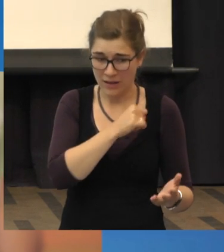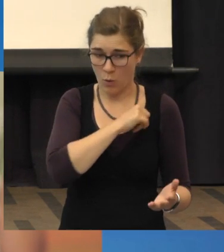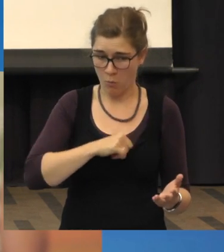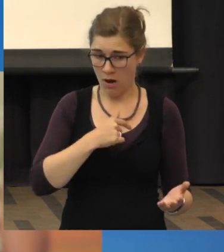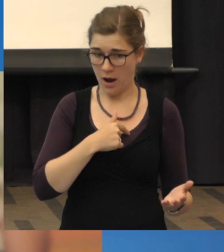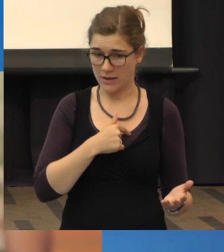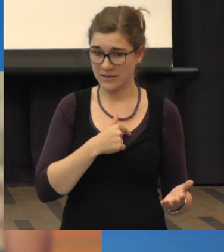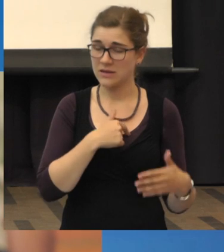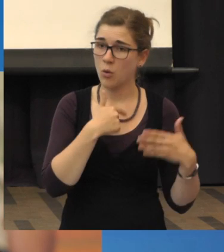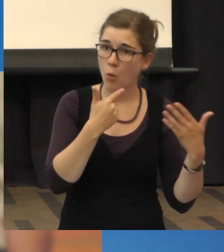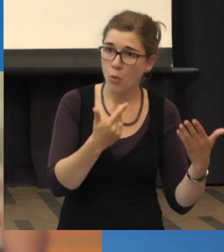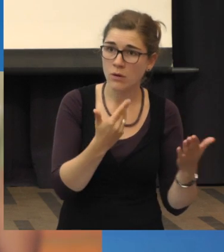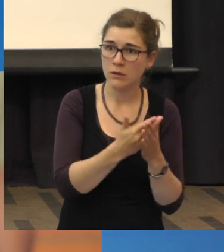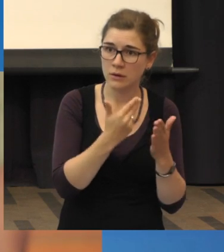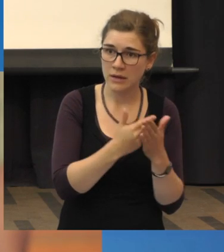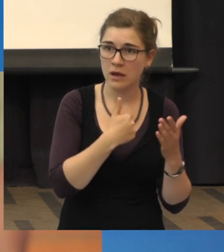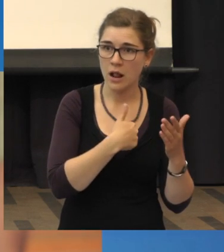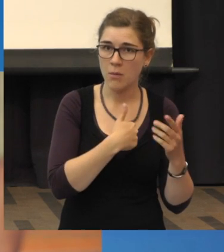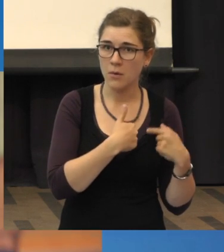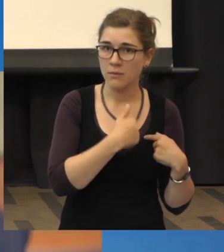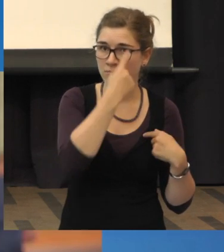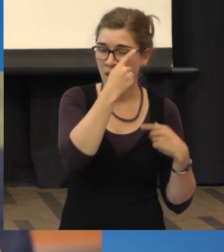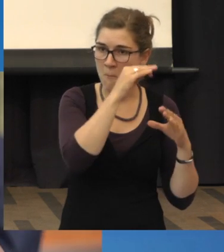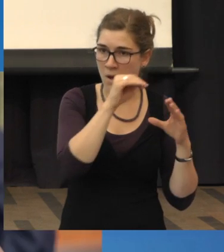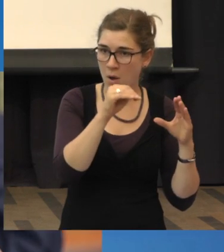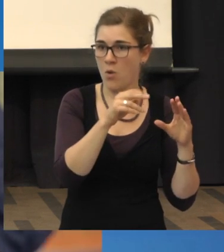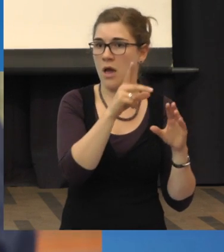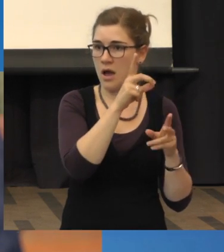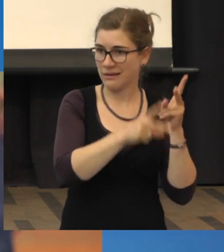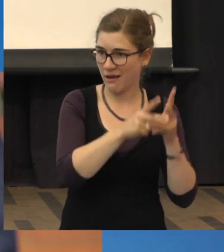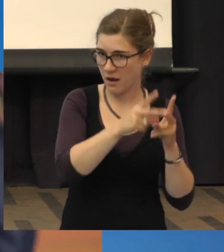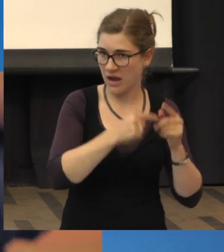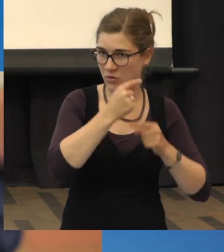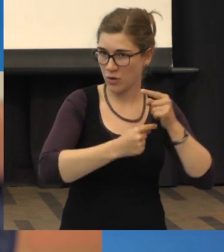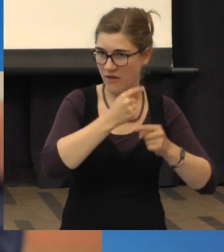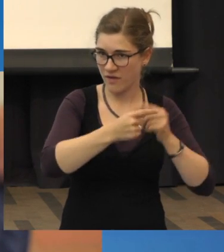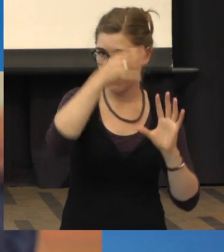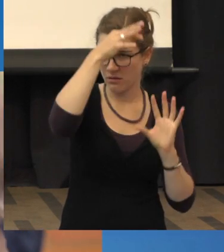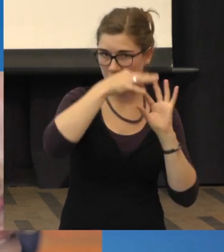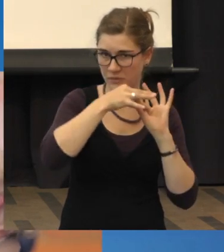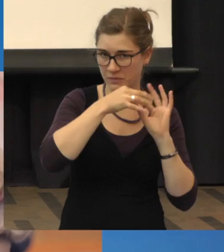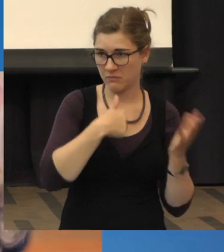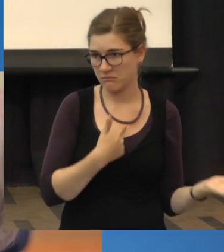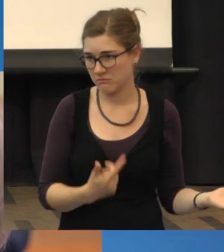-OP eine solche Makuladegeneration gebildet hat.